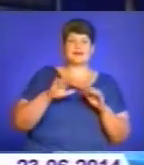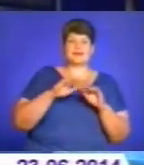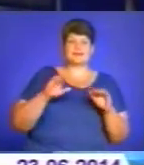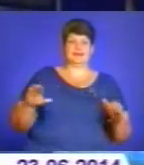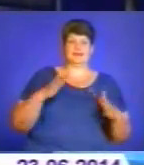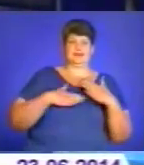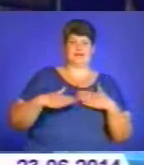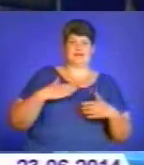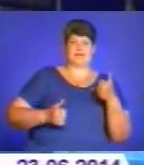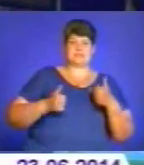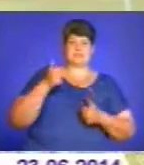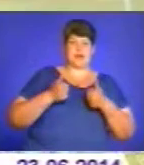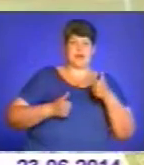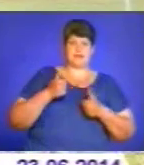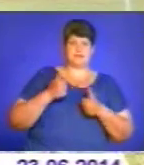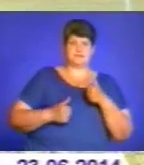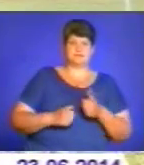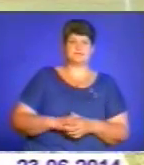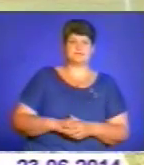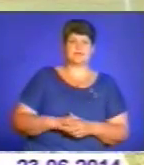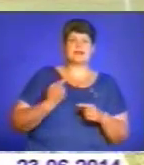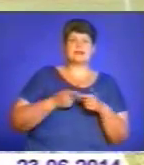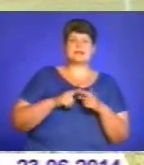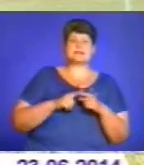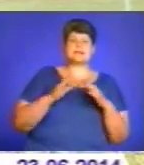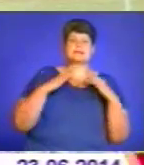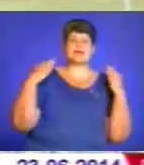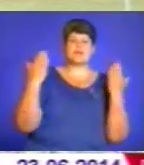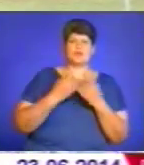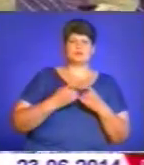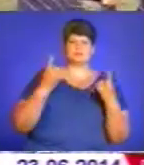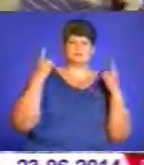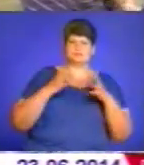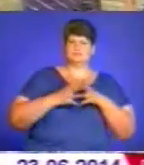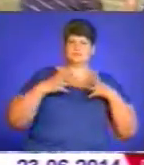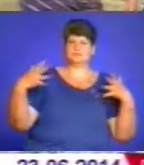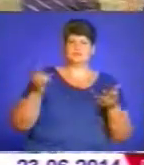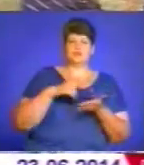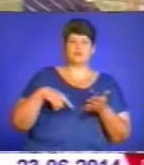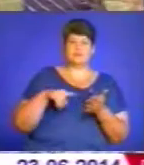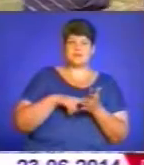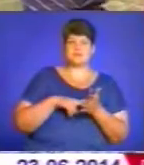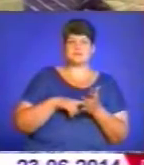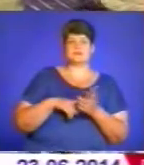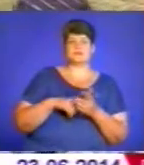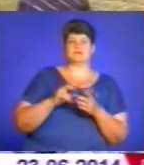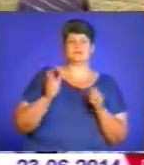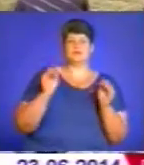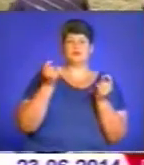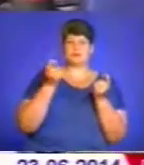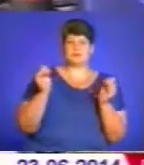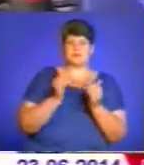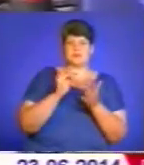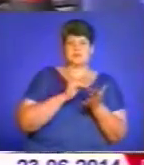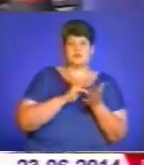раділи змаганням. Цей стадіон – один з найбільших в місті. За розмірами поступається лише центральному. Тут є